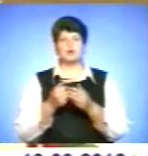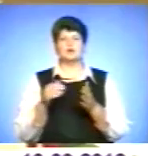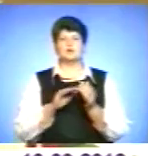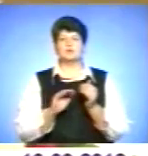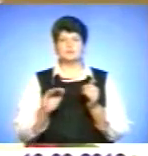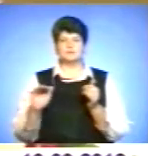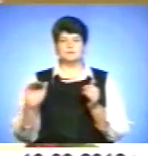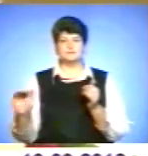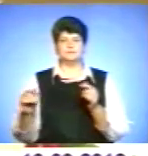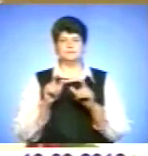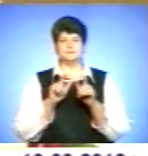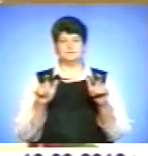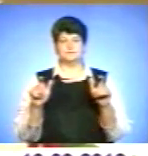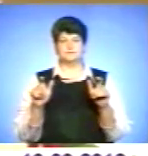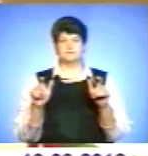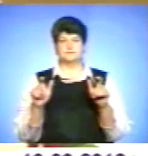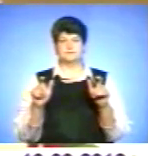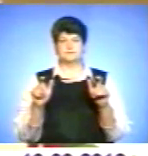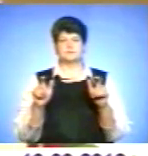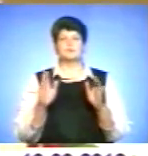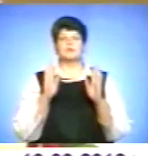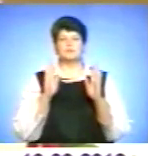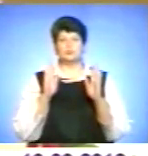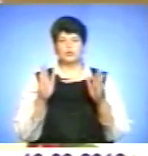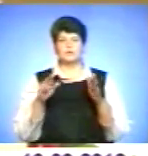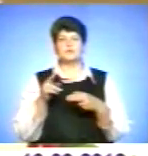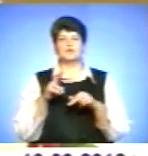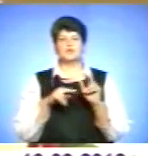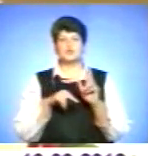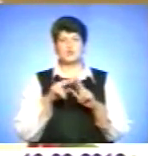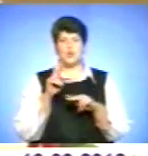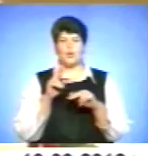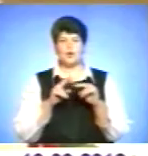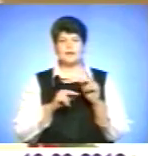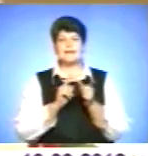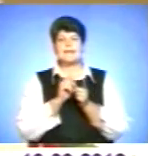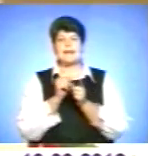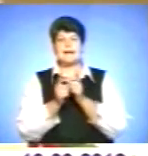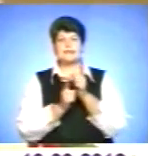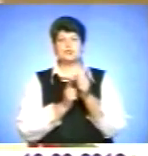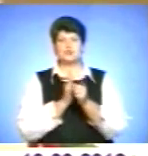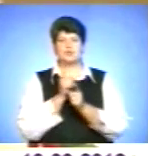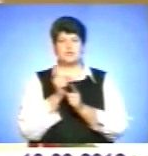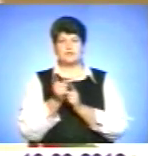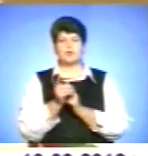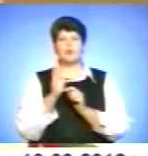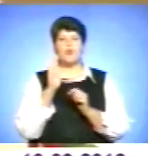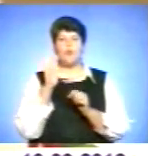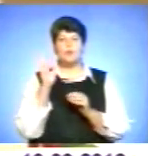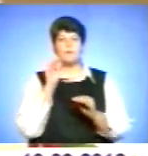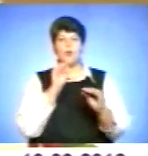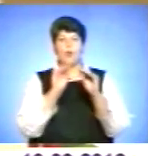дитячих учреждень. Ми будемо їх будувати, реконструювати, будемо